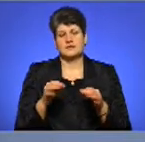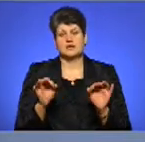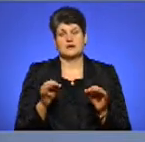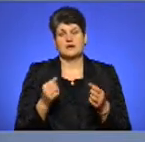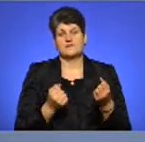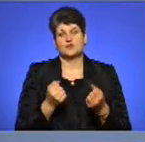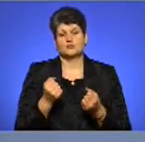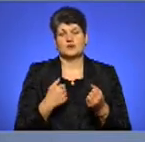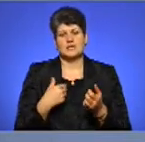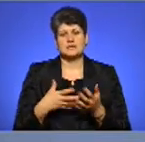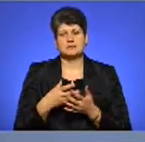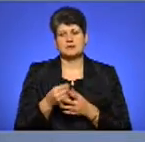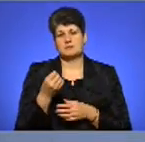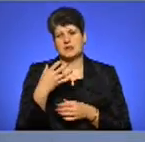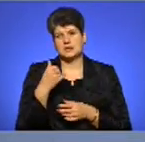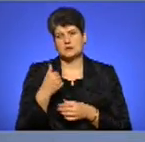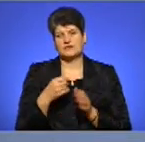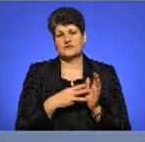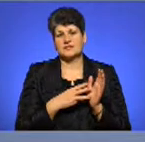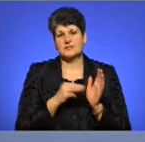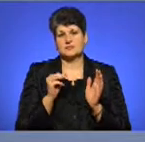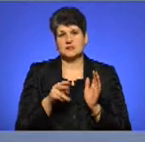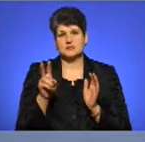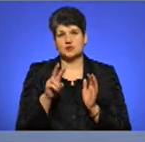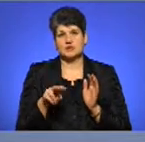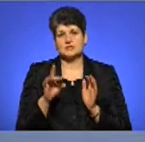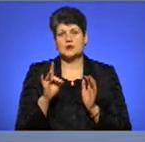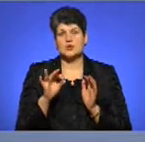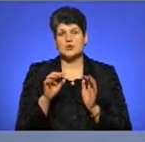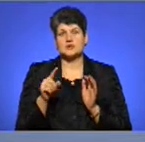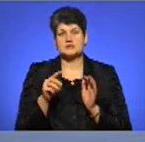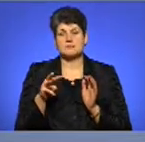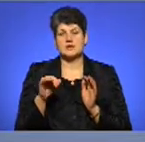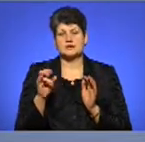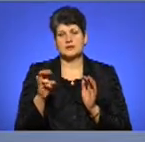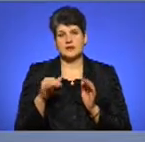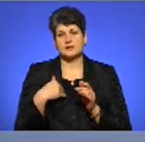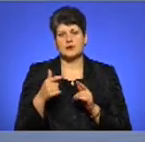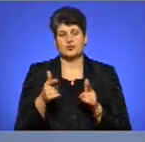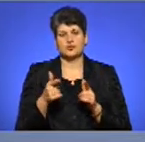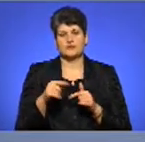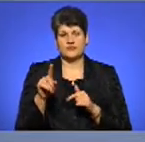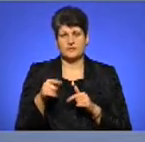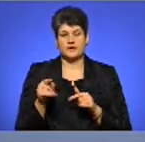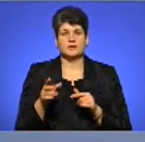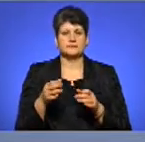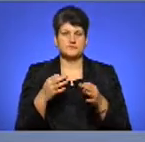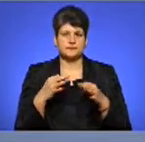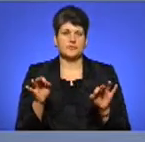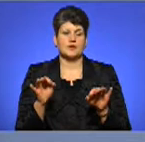в 2015 році 8 тисяч доларів за розмитнення, але я готовий разом з ними вимагати доступного розмитнення